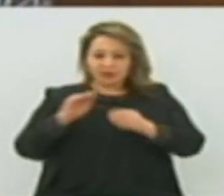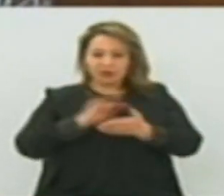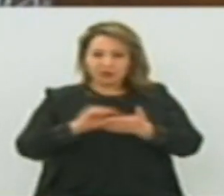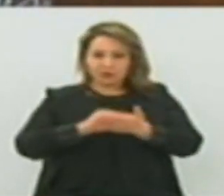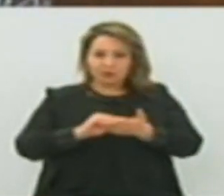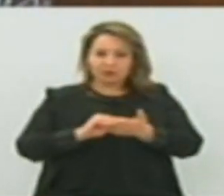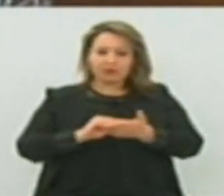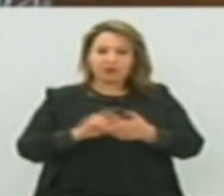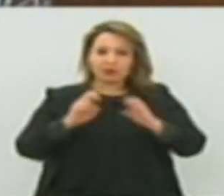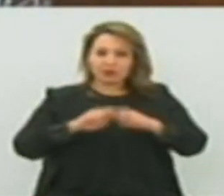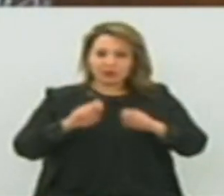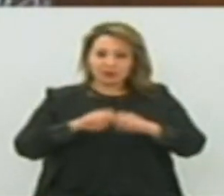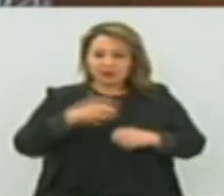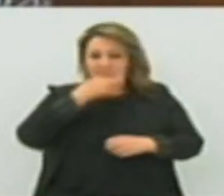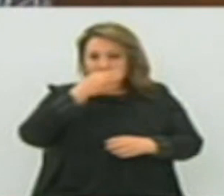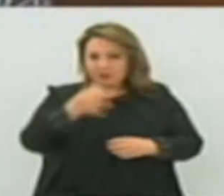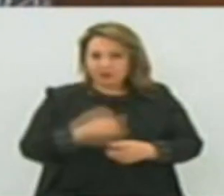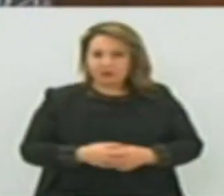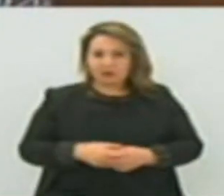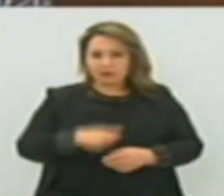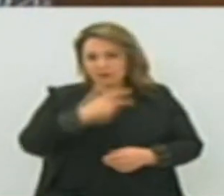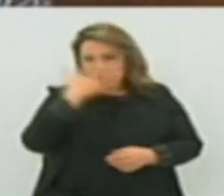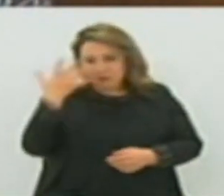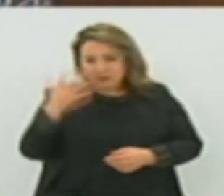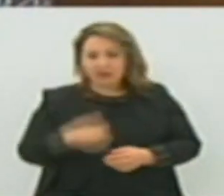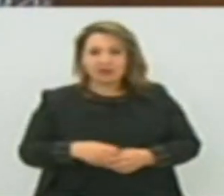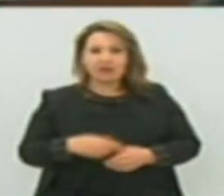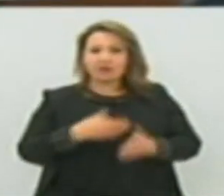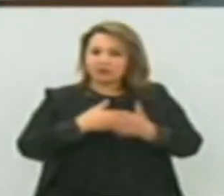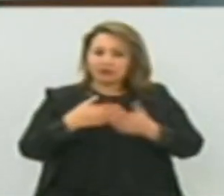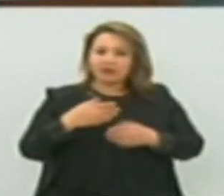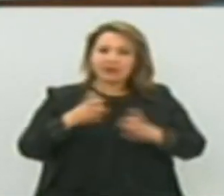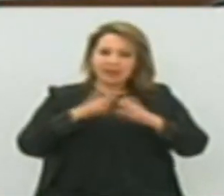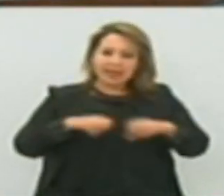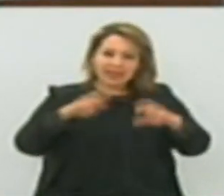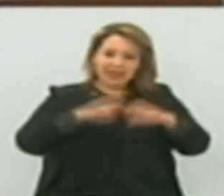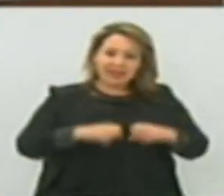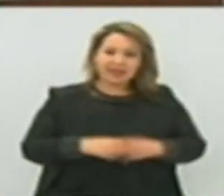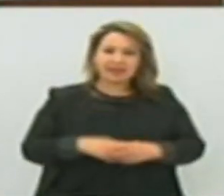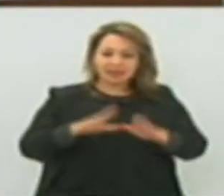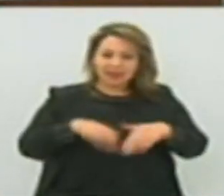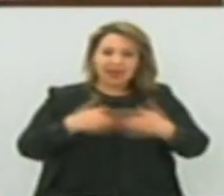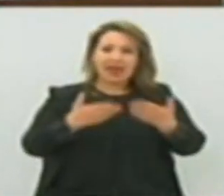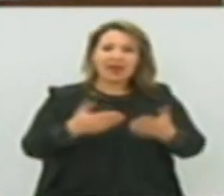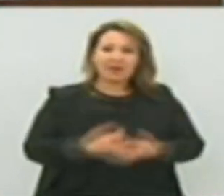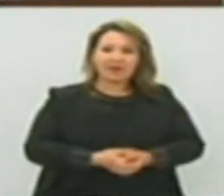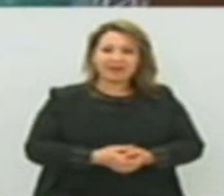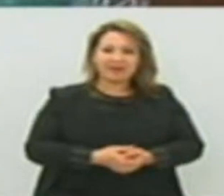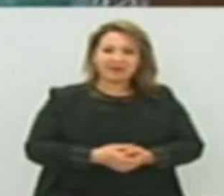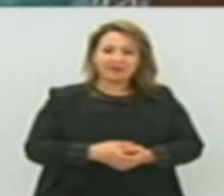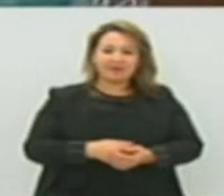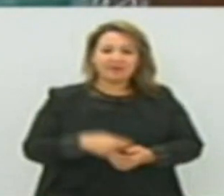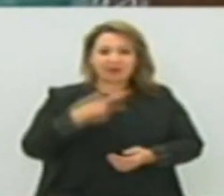من كندا ونقوله بالملايين ولا بالملايين يردين لي دراسة ومن بعد منهج بعد